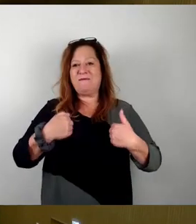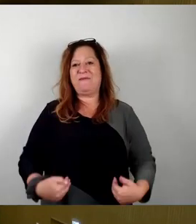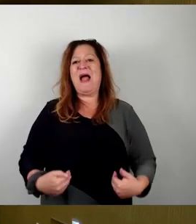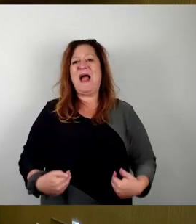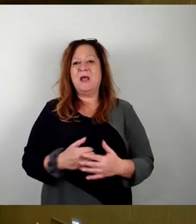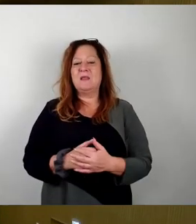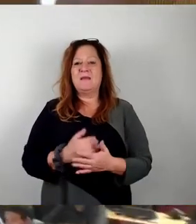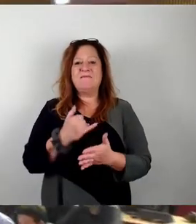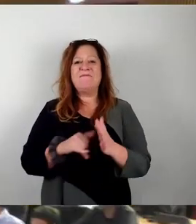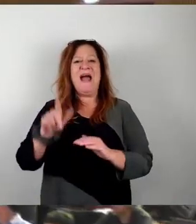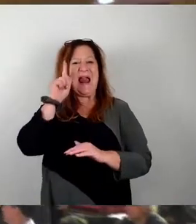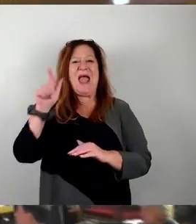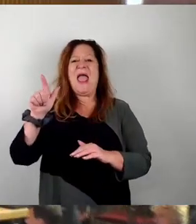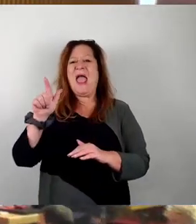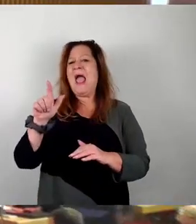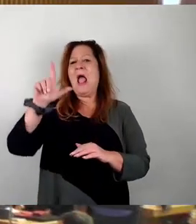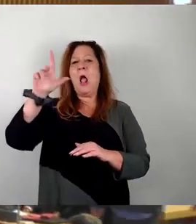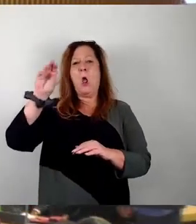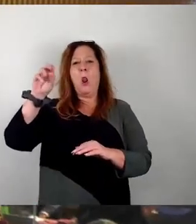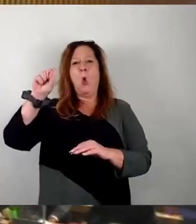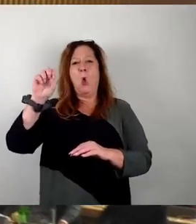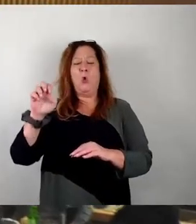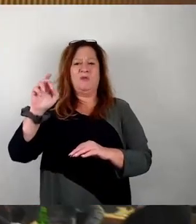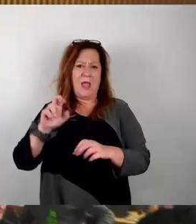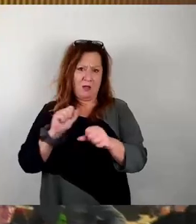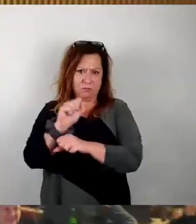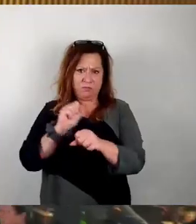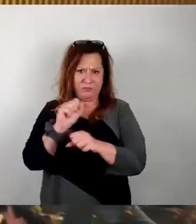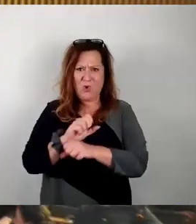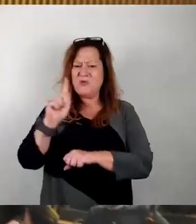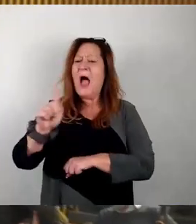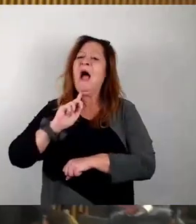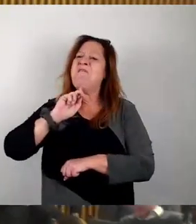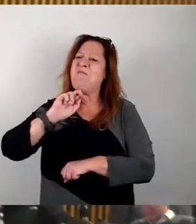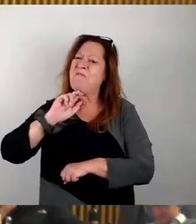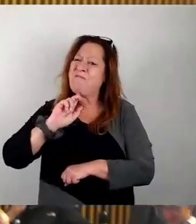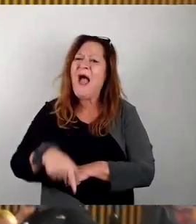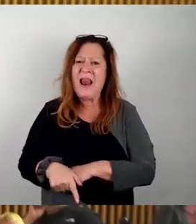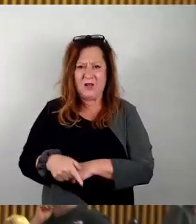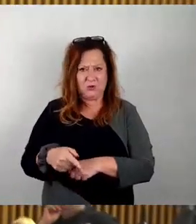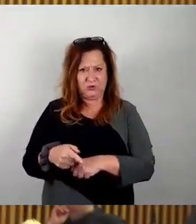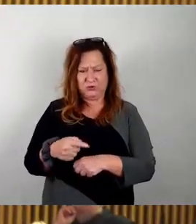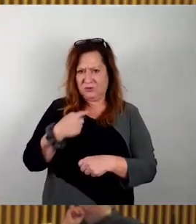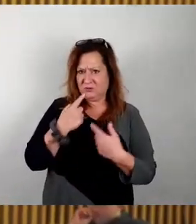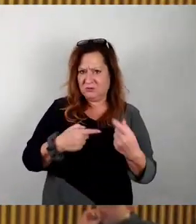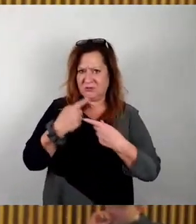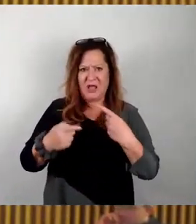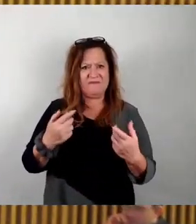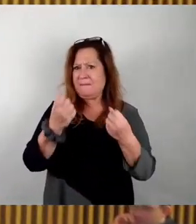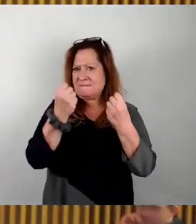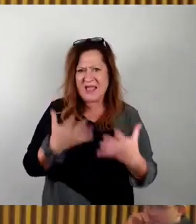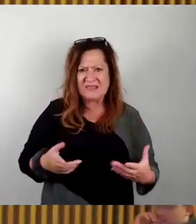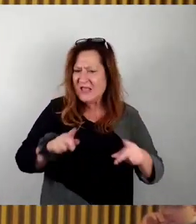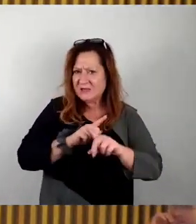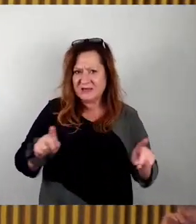provoziert. Er hat hier eine Falschbehauptung aufgestellt. Es würde gar nichts passieren. Als eins ist